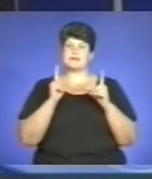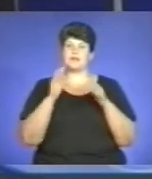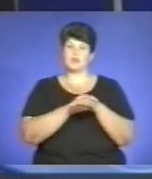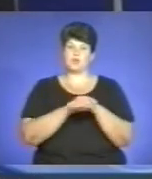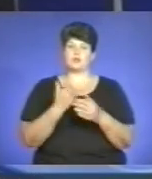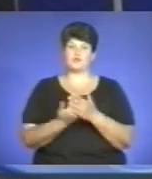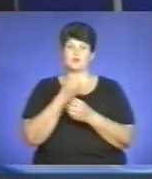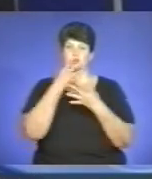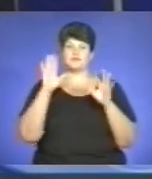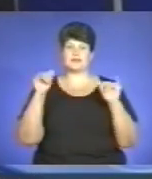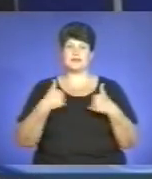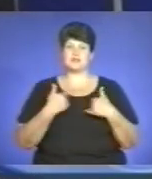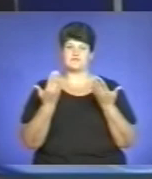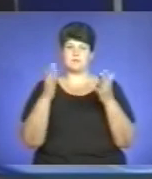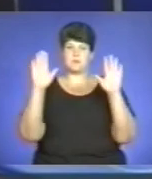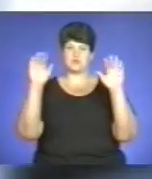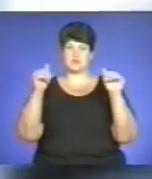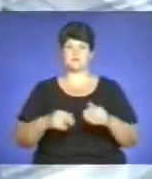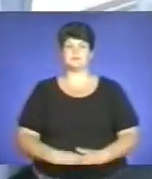хороших вихідних. Я з вами прощаюся.